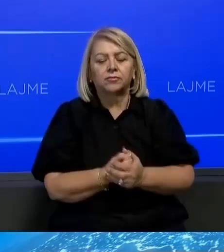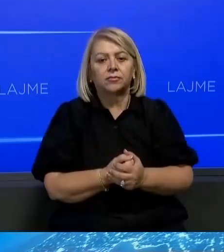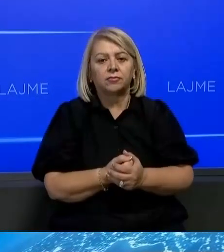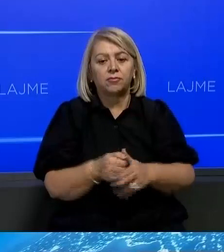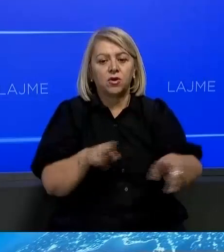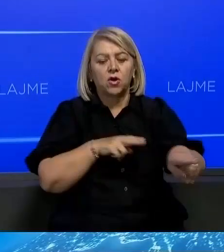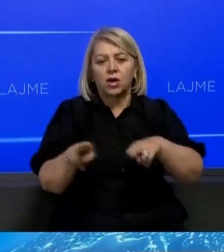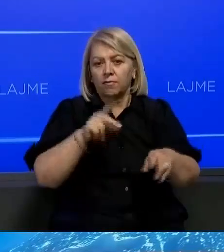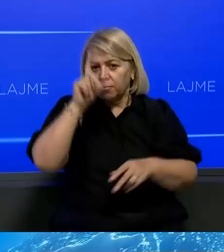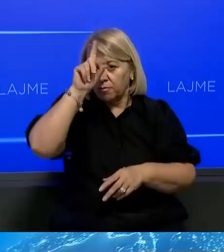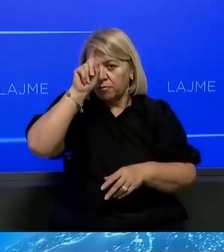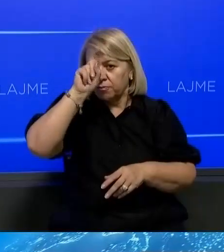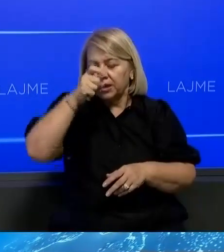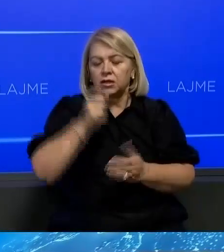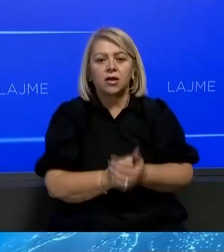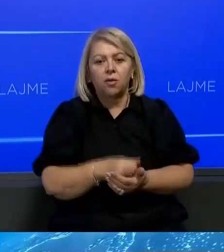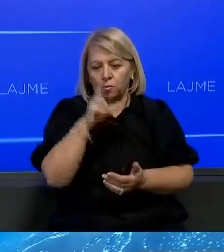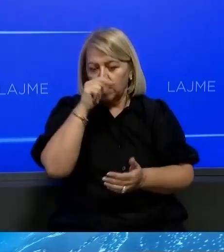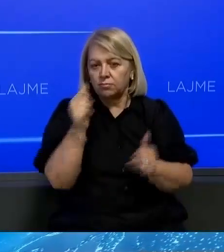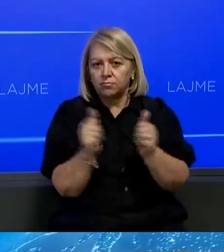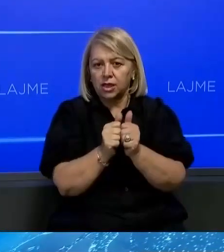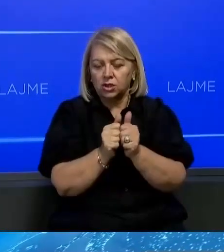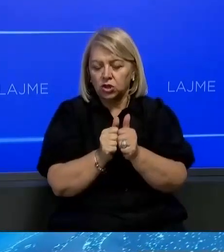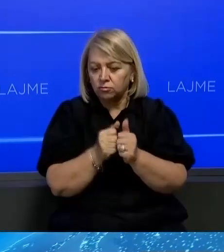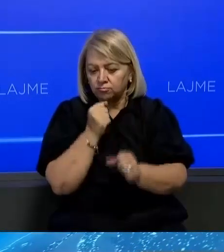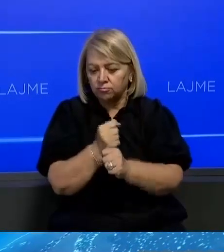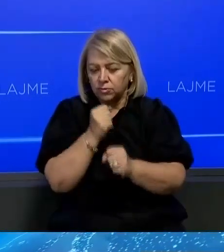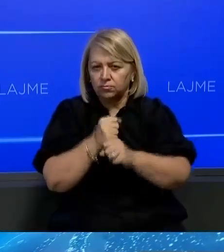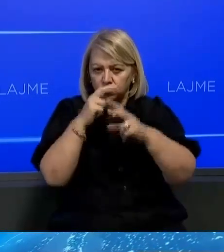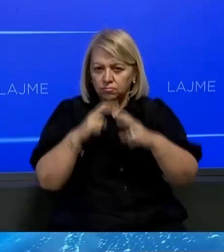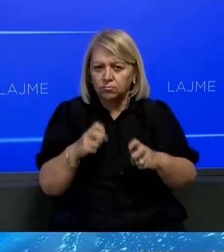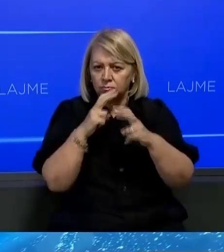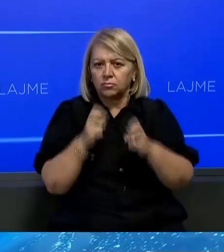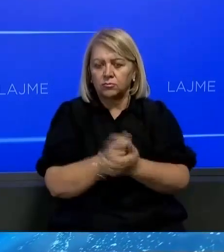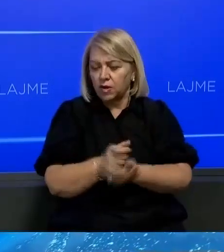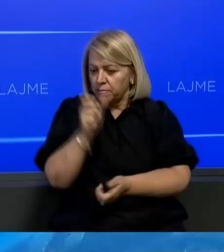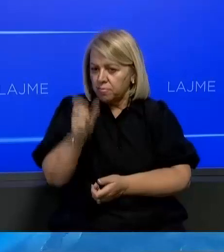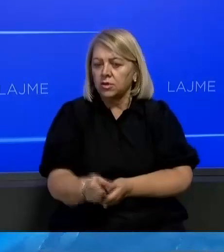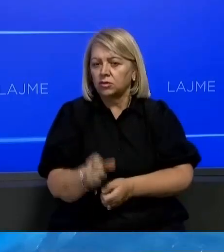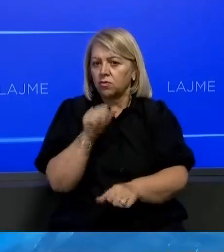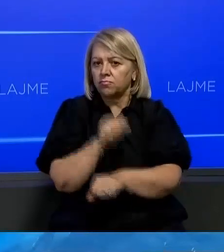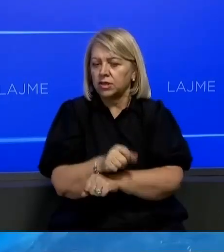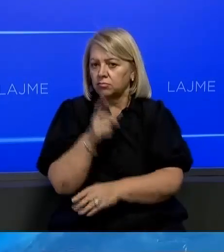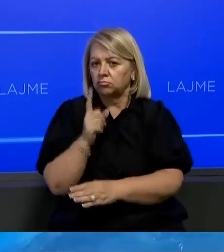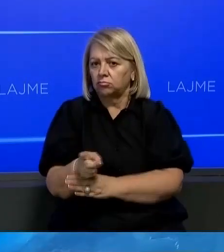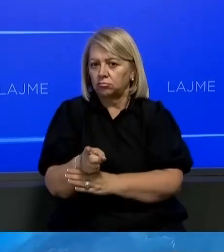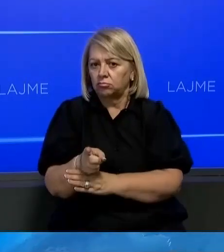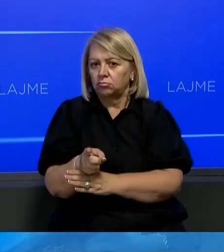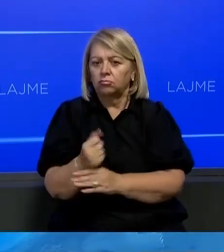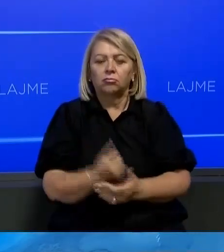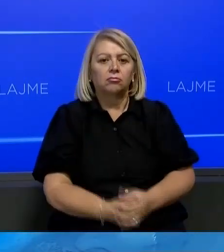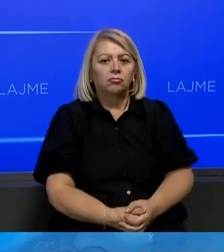meliorën pejnë kërdenime pëllicinë e Kosovës që janë një të ndjevirë të këpënuar, që personi i dyshuar të arëstot dhe të merën